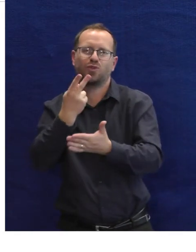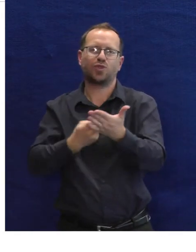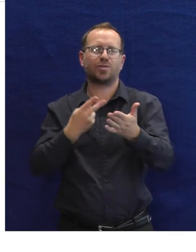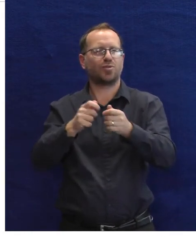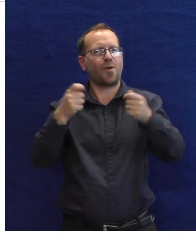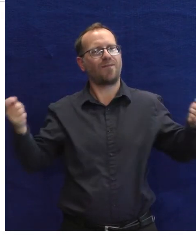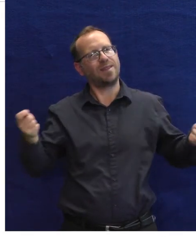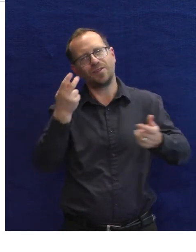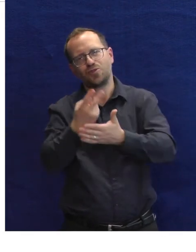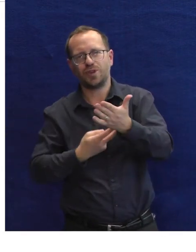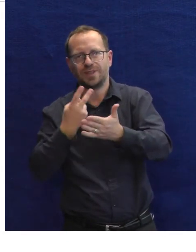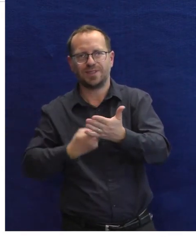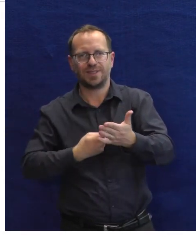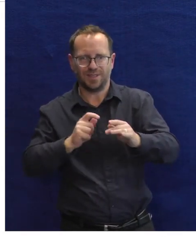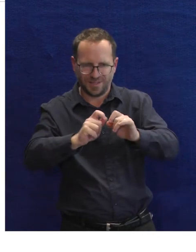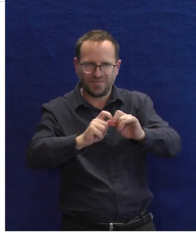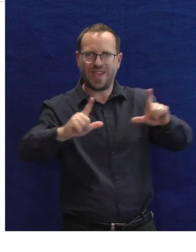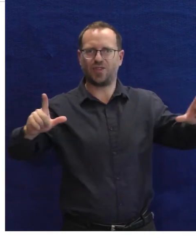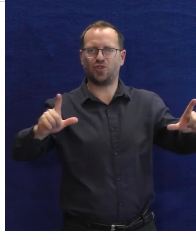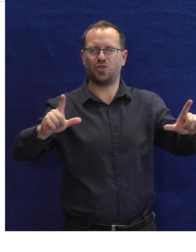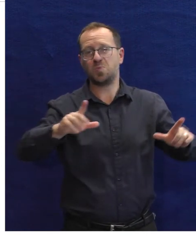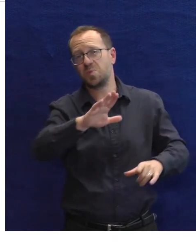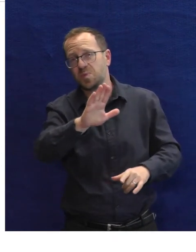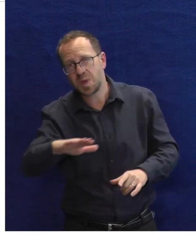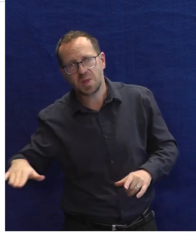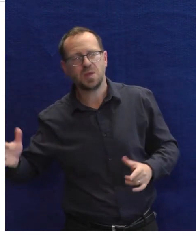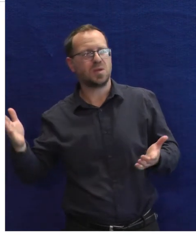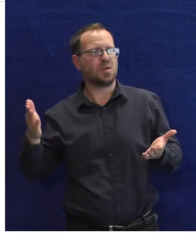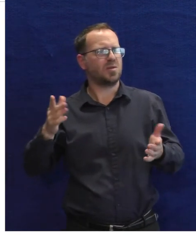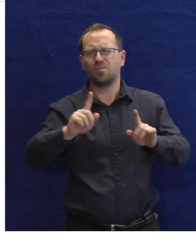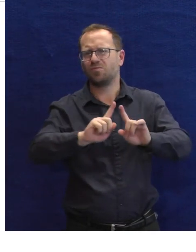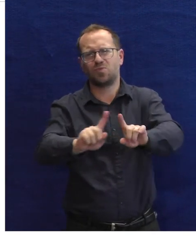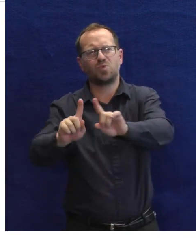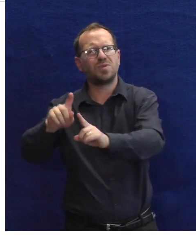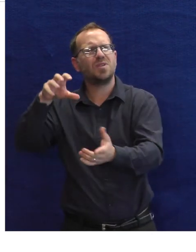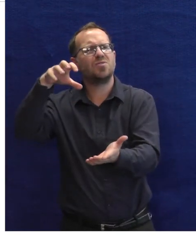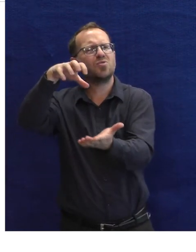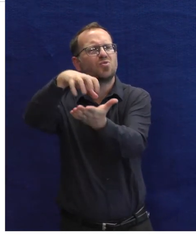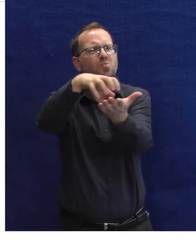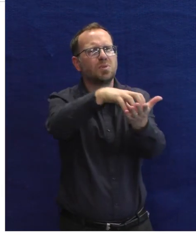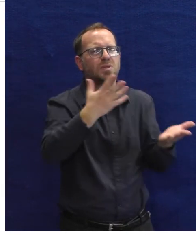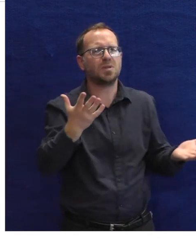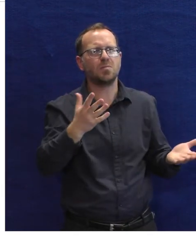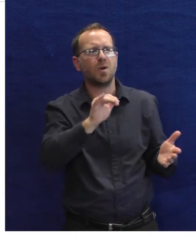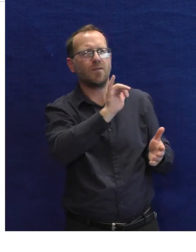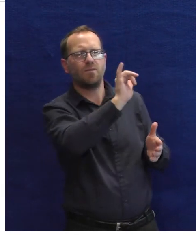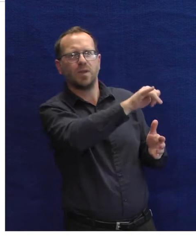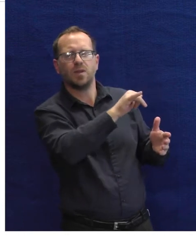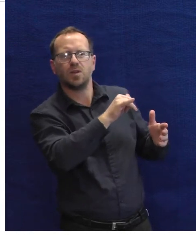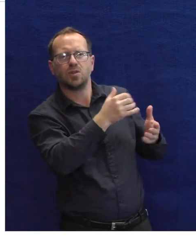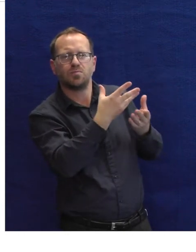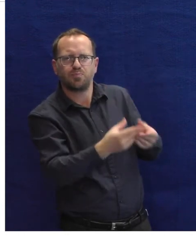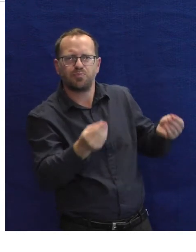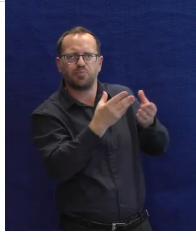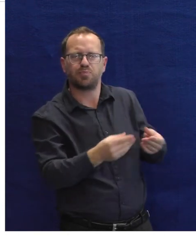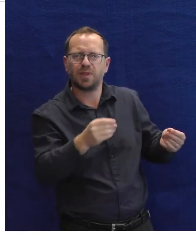dosud právě i seniori, nebo právě i lidé, kteří si tím dokáží přiblížit, ale i nazvětšovat, ale také